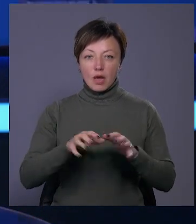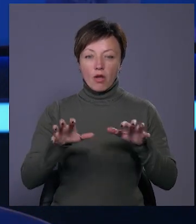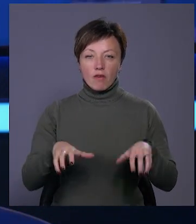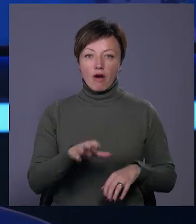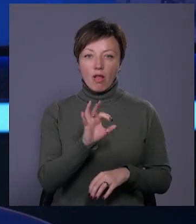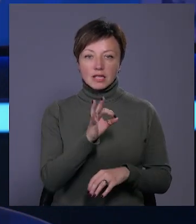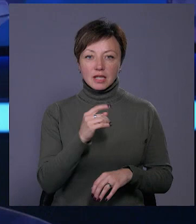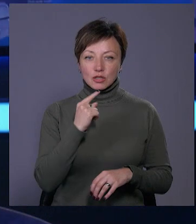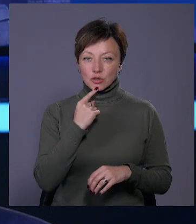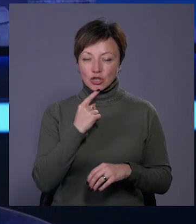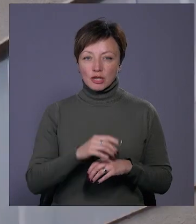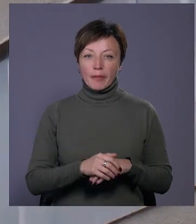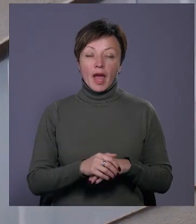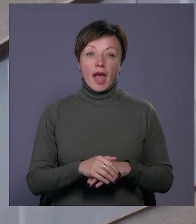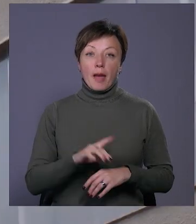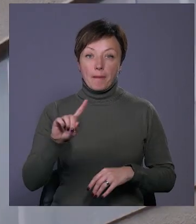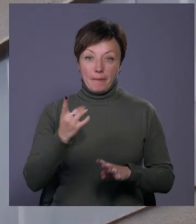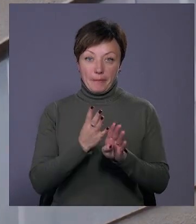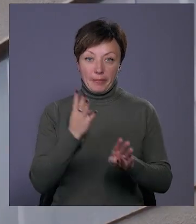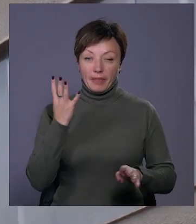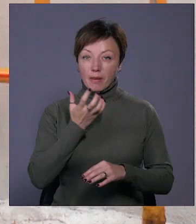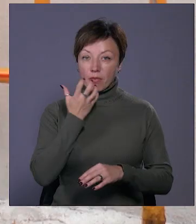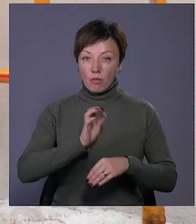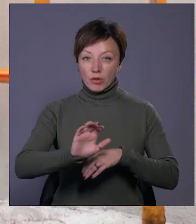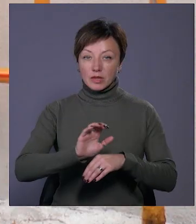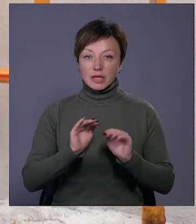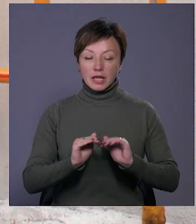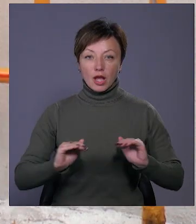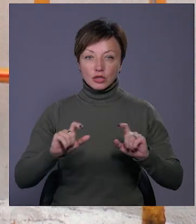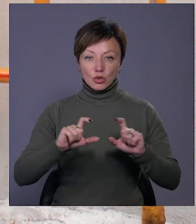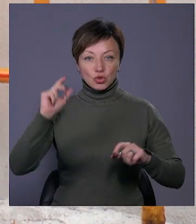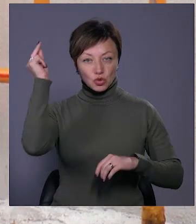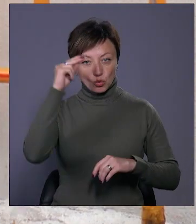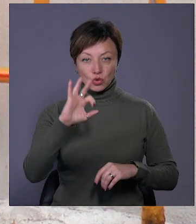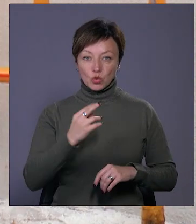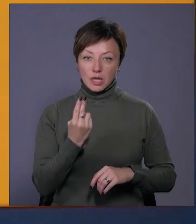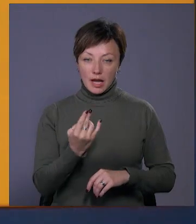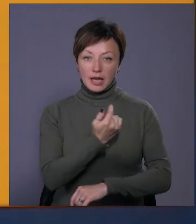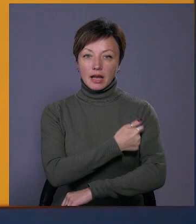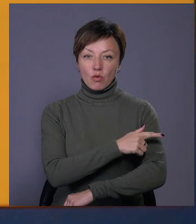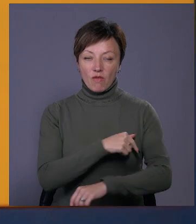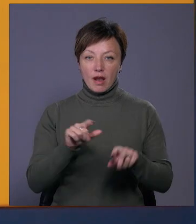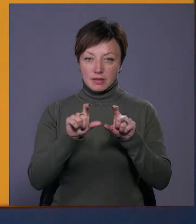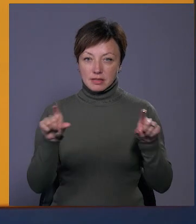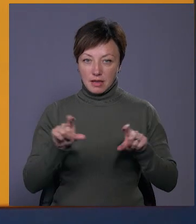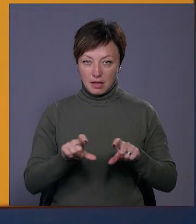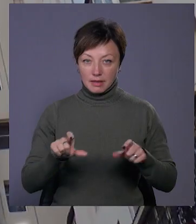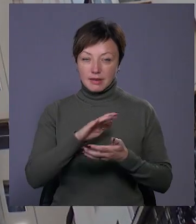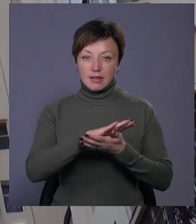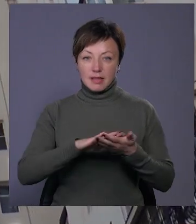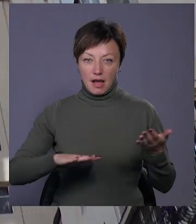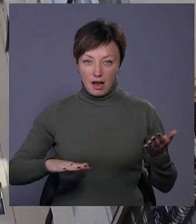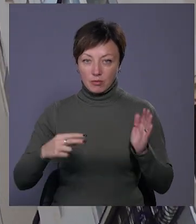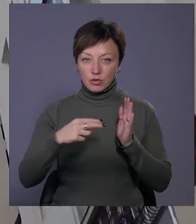Олександр Симчишин. Насамперед тепло подадуть в дитячі садочки, школи, соціальні та лікувальні заклади. Далі